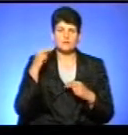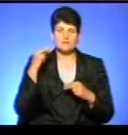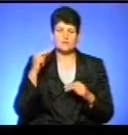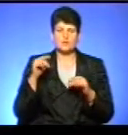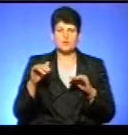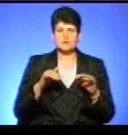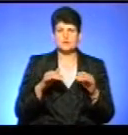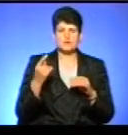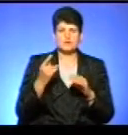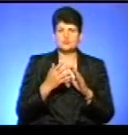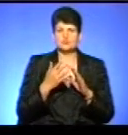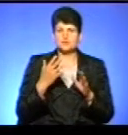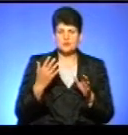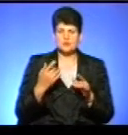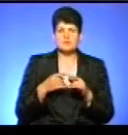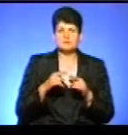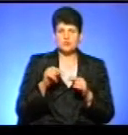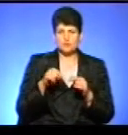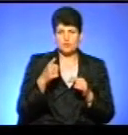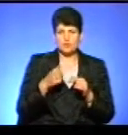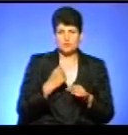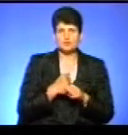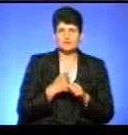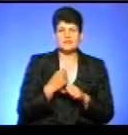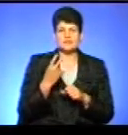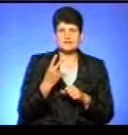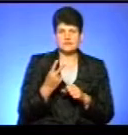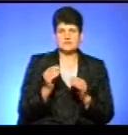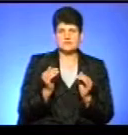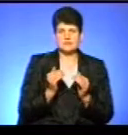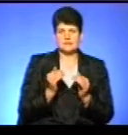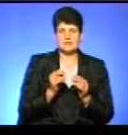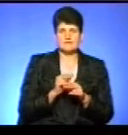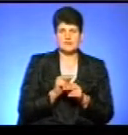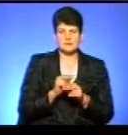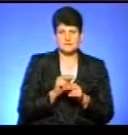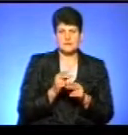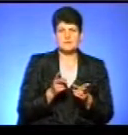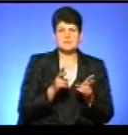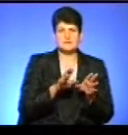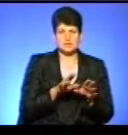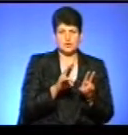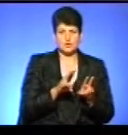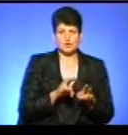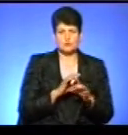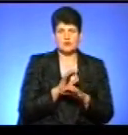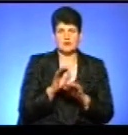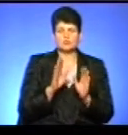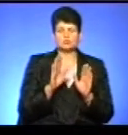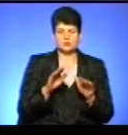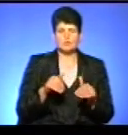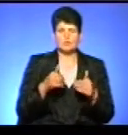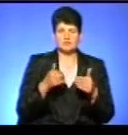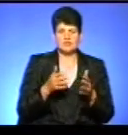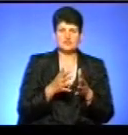саму процедуру. В першу чергу цього року ми зробили дуже таких дві невеличких правки. Ми залишили розгляд проєктів, будуть подачі